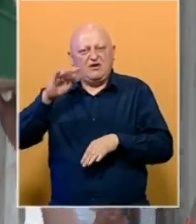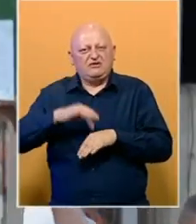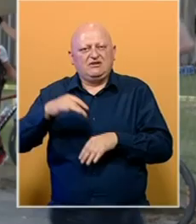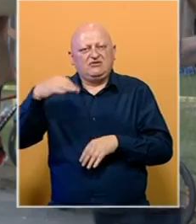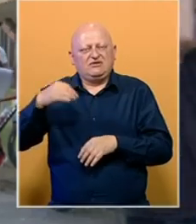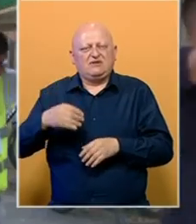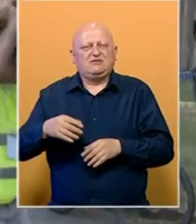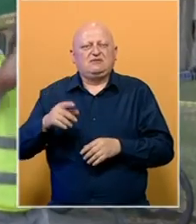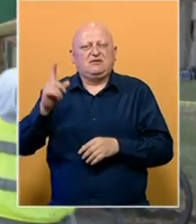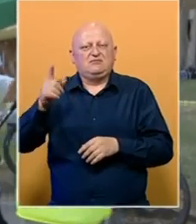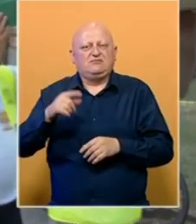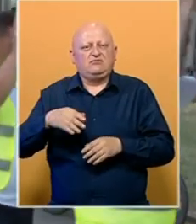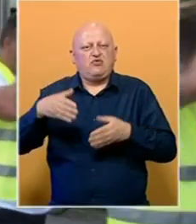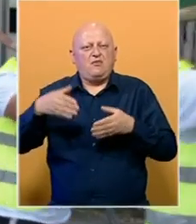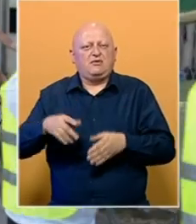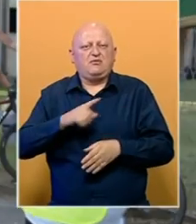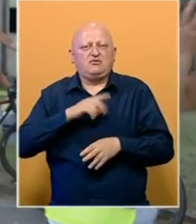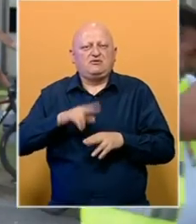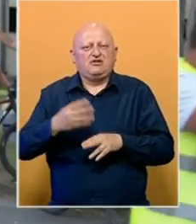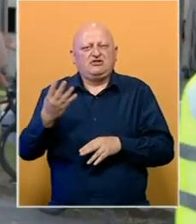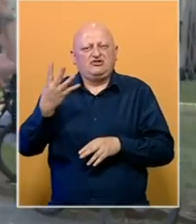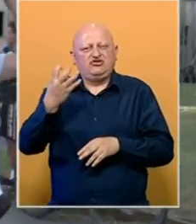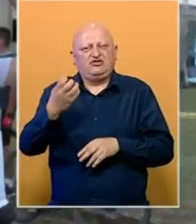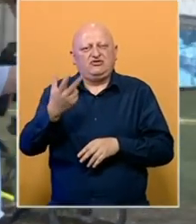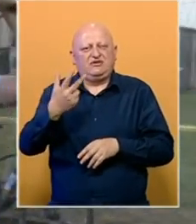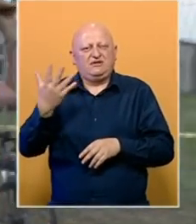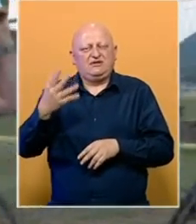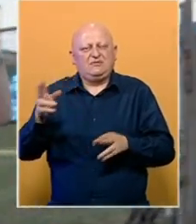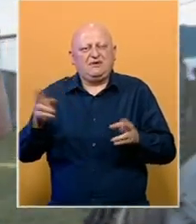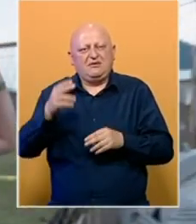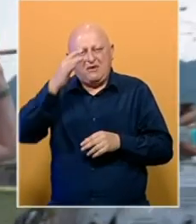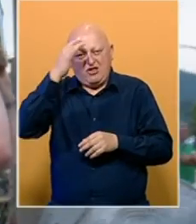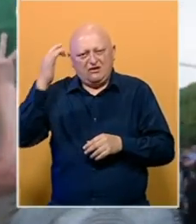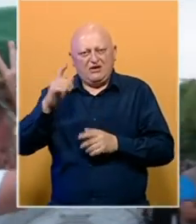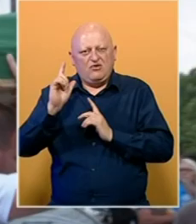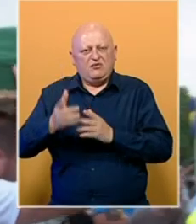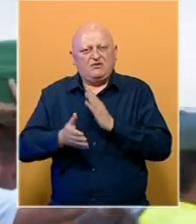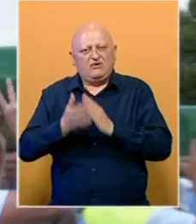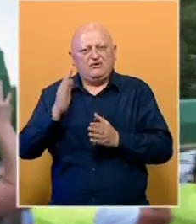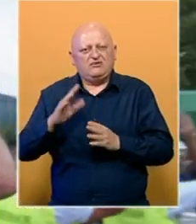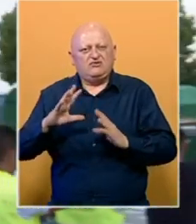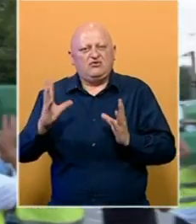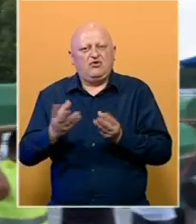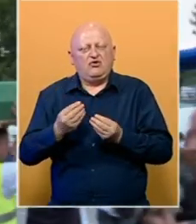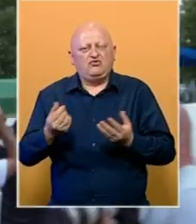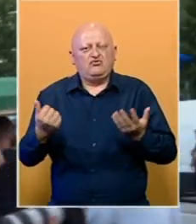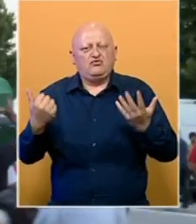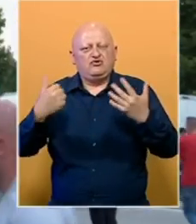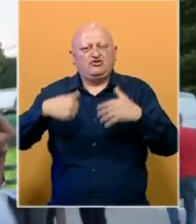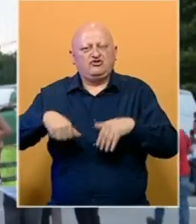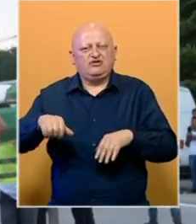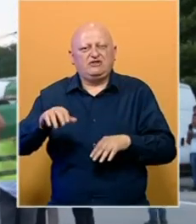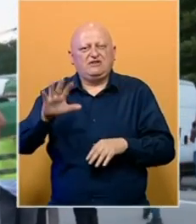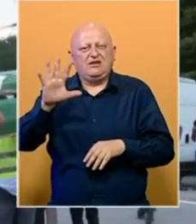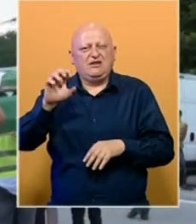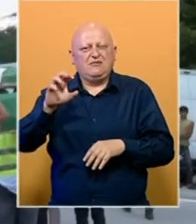u memorialnom centru Srebrenica potočari ukopani posmrtni ostaci 435 maloljetnika ubijenih u genocidu, a ukupno